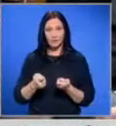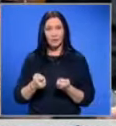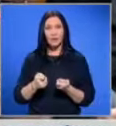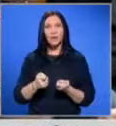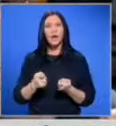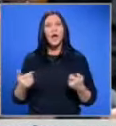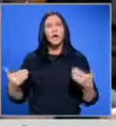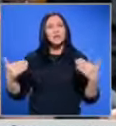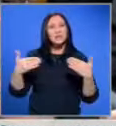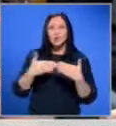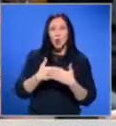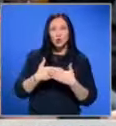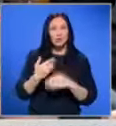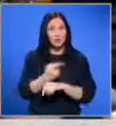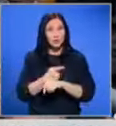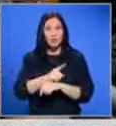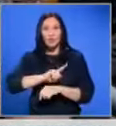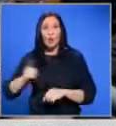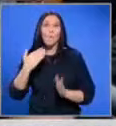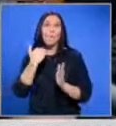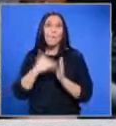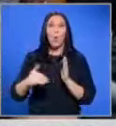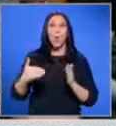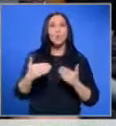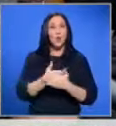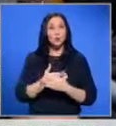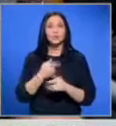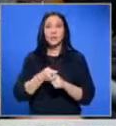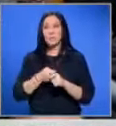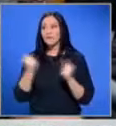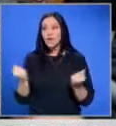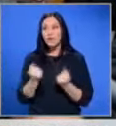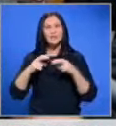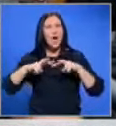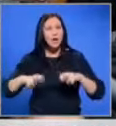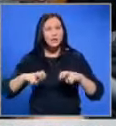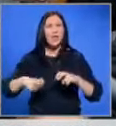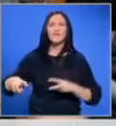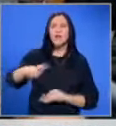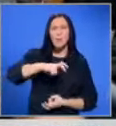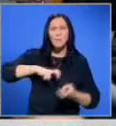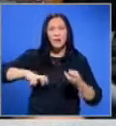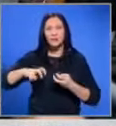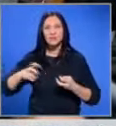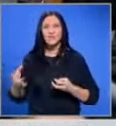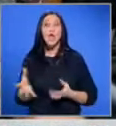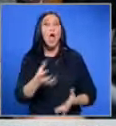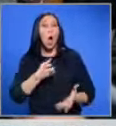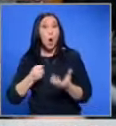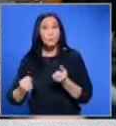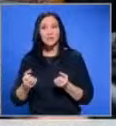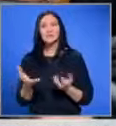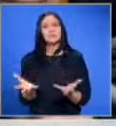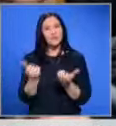В нощните часове до полнощ ще били извършени действия по разследване, претърсвания, обиски, излети съвещесени